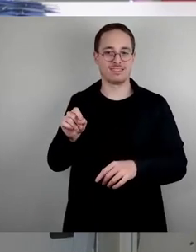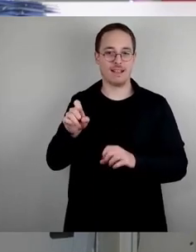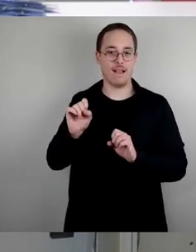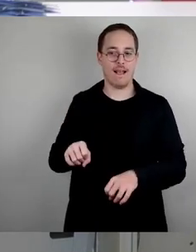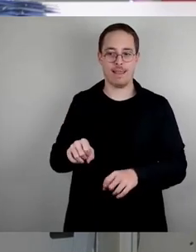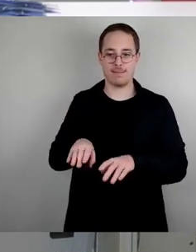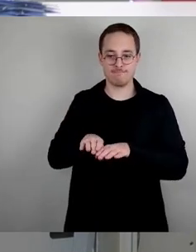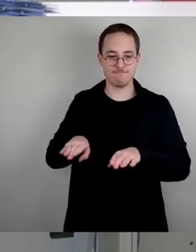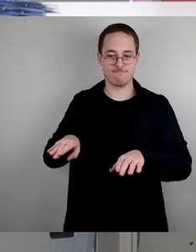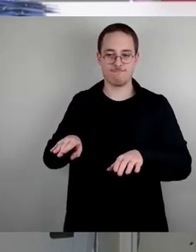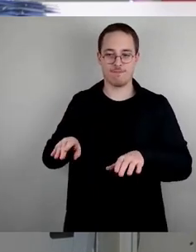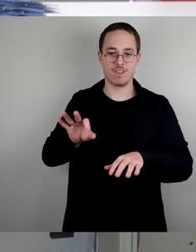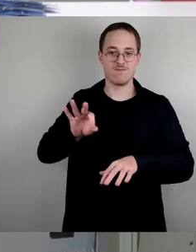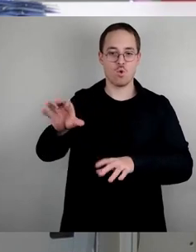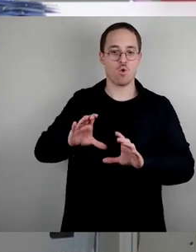müssen,